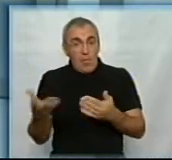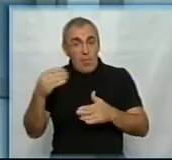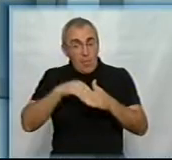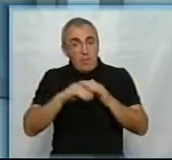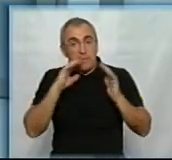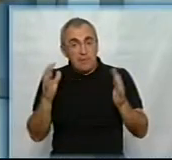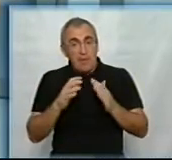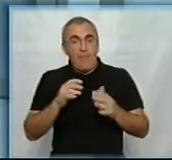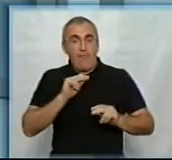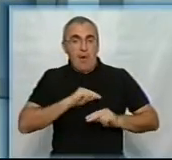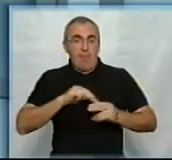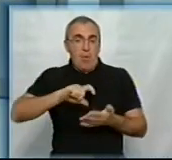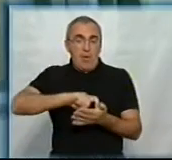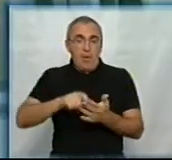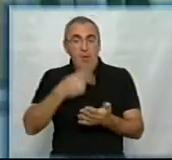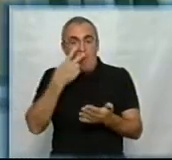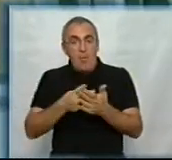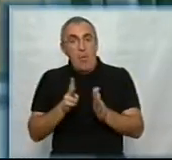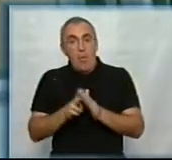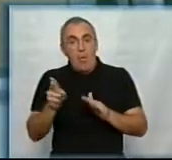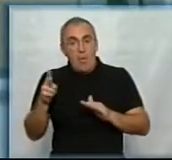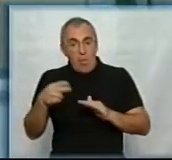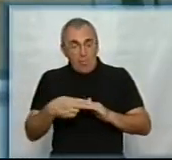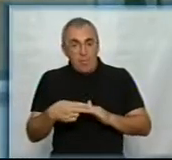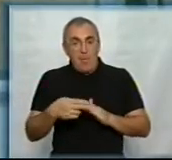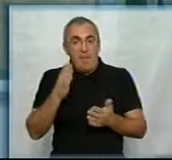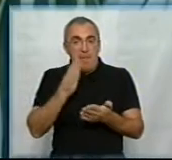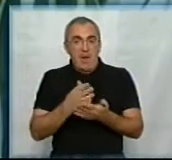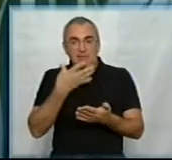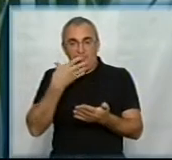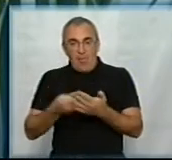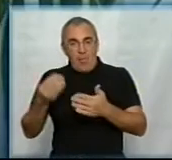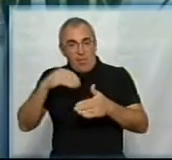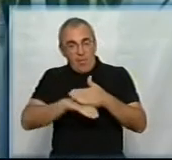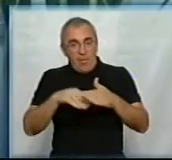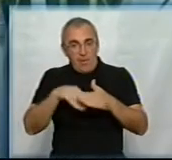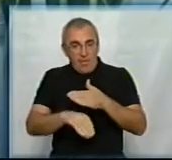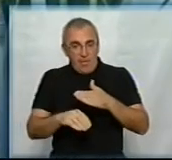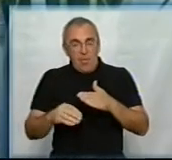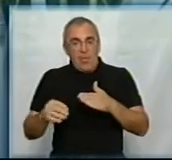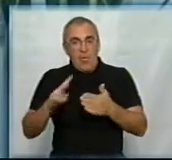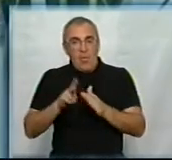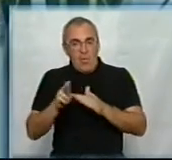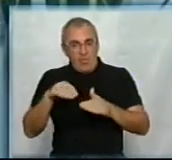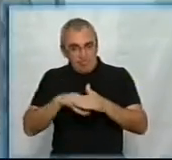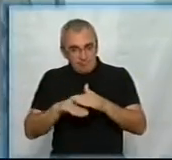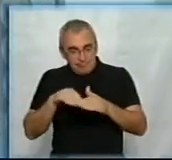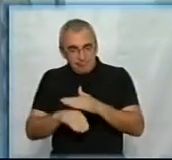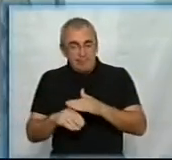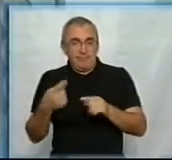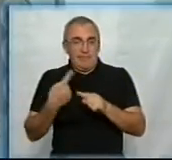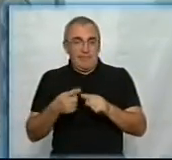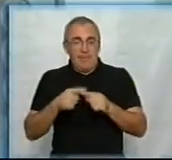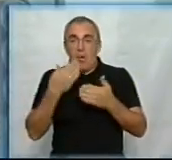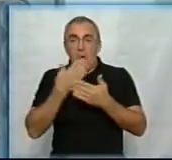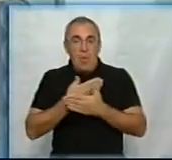зберігає в робочому кабінеті. Показує купонокарбованці, які має у своїй колекції. У нас були купонокарбованці. Купонокарбованці – це